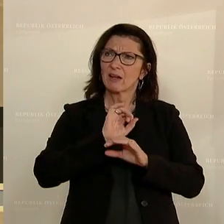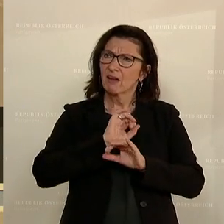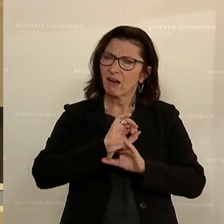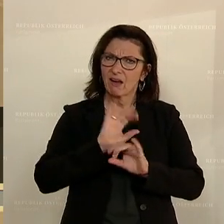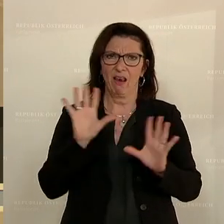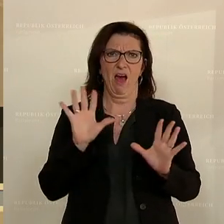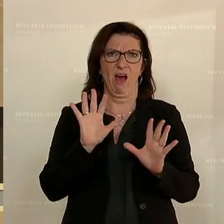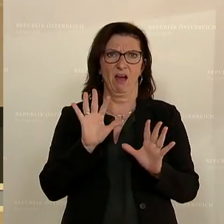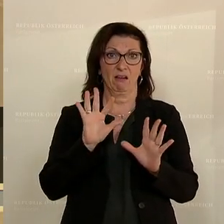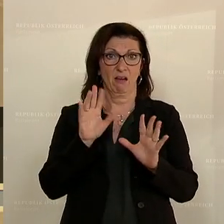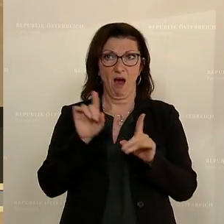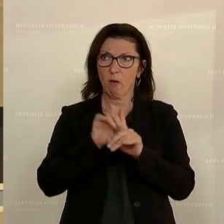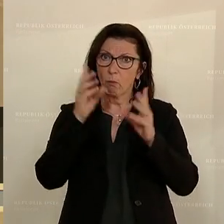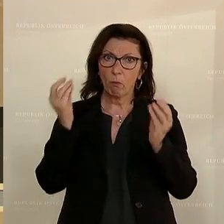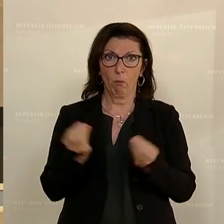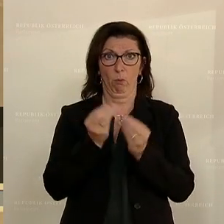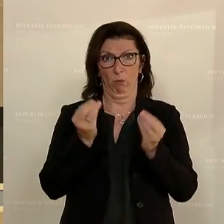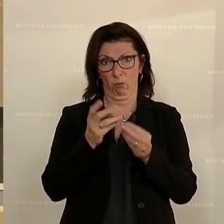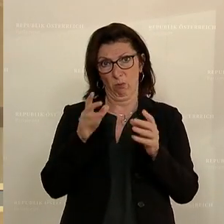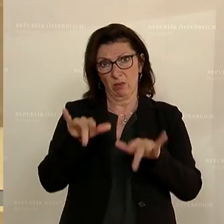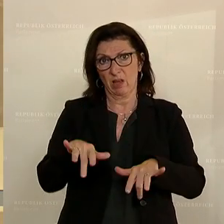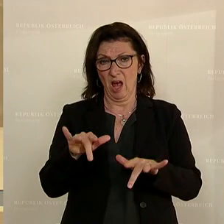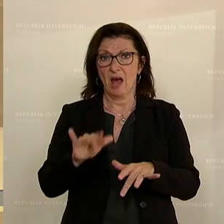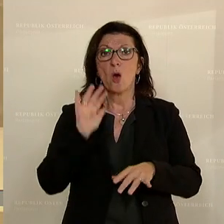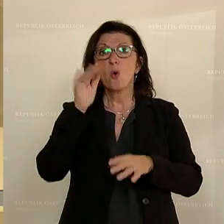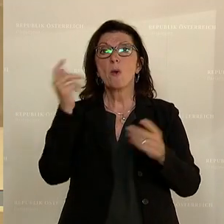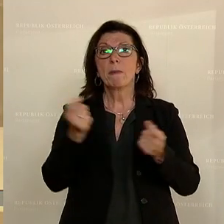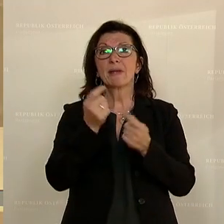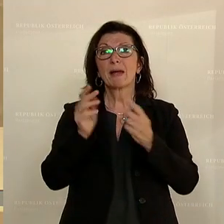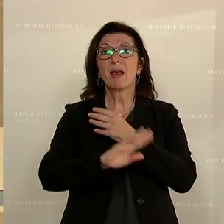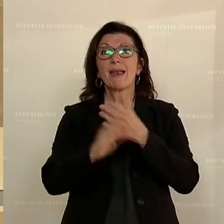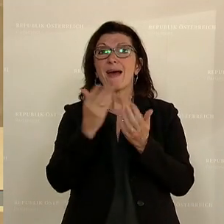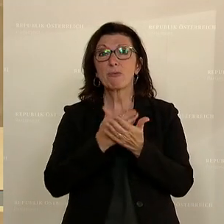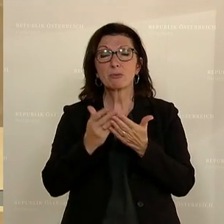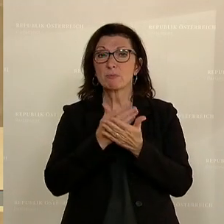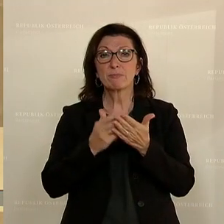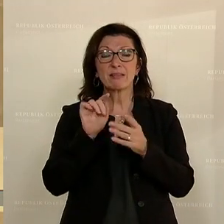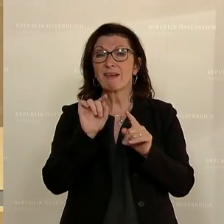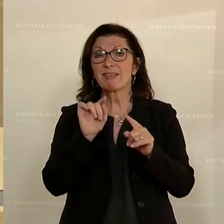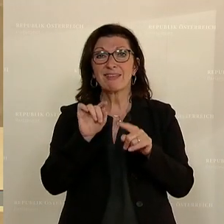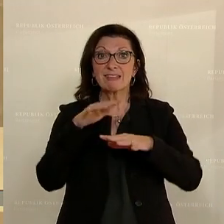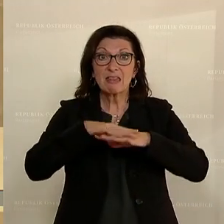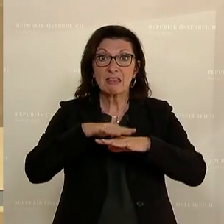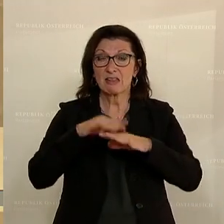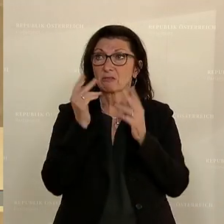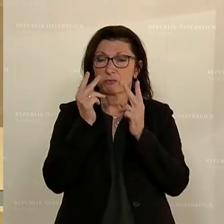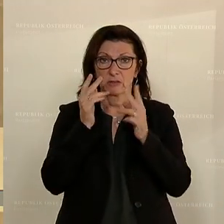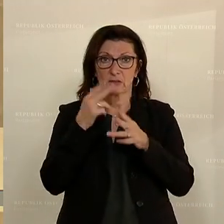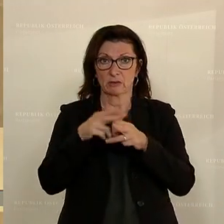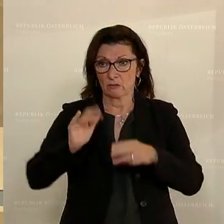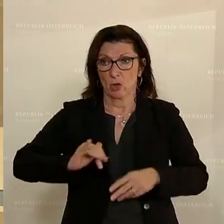grundsätzliche Gründe auch dafür gibt. Denn die überbetriebliche Lehrausbildung ist ein ganz wichtiges Netz, das Jugendliche